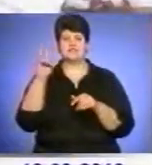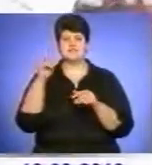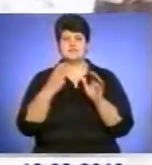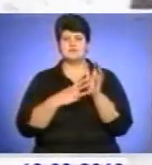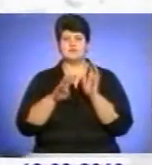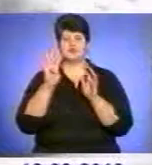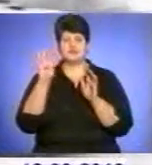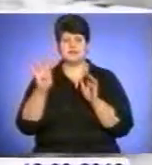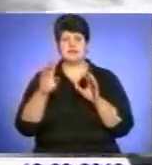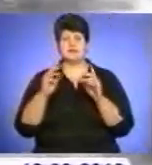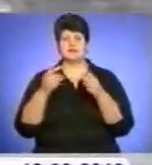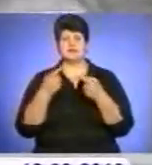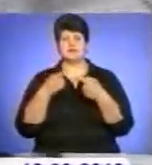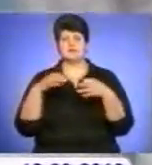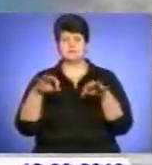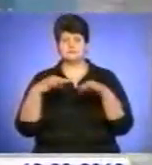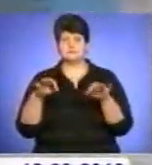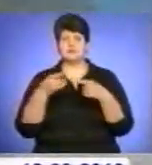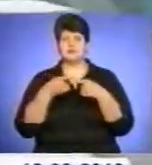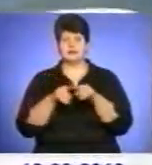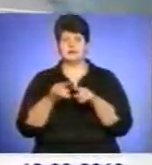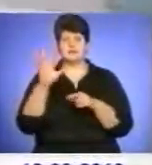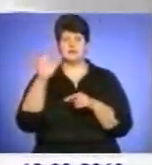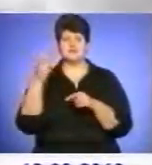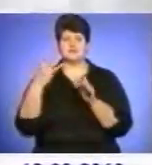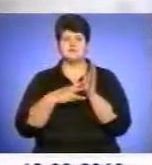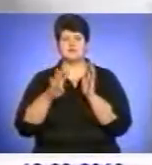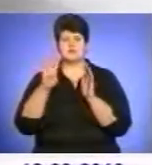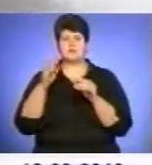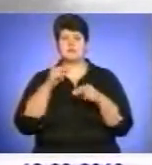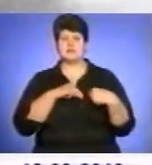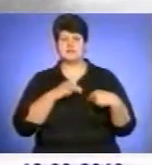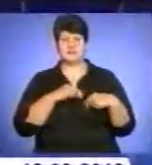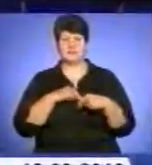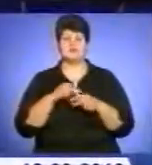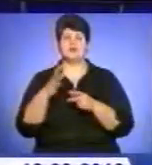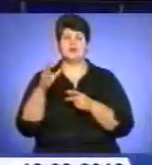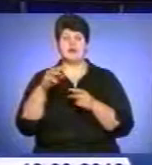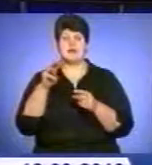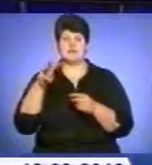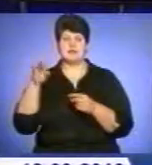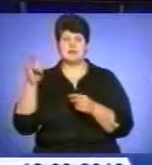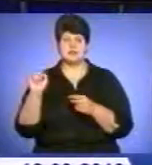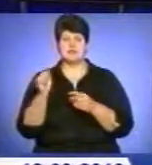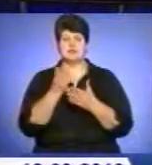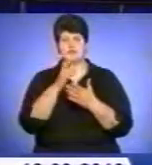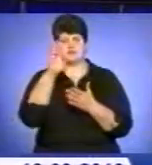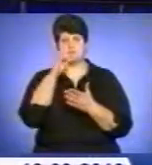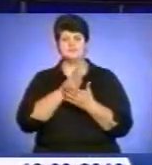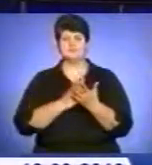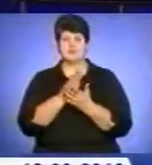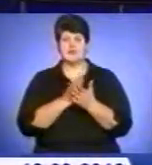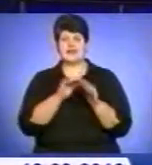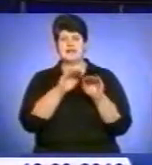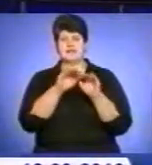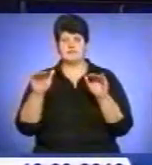одиниці техніки та загалом 1500 працівників облафтодору, обласного управління МНС та комунальних служб. Рівень води у